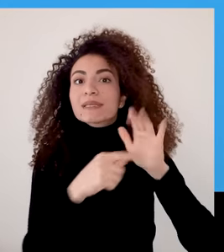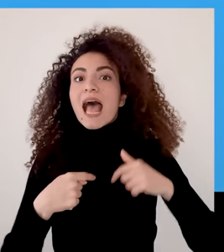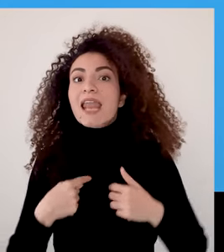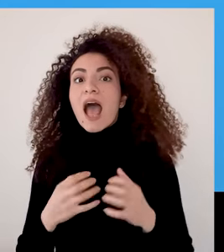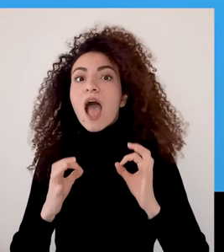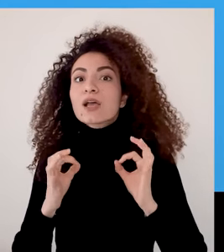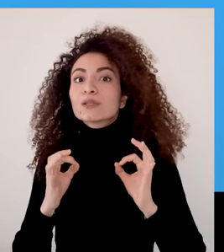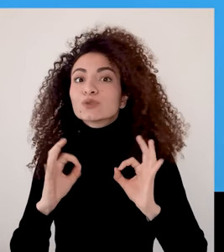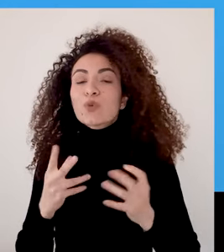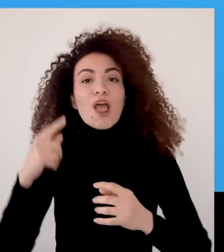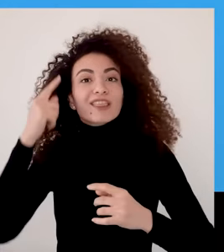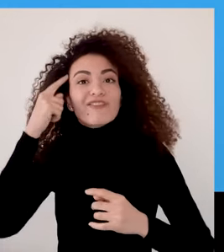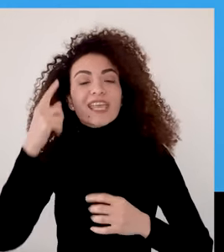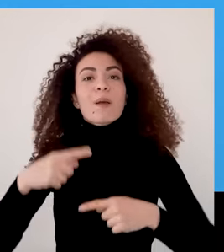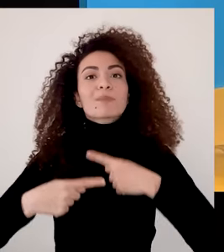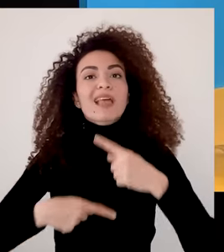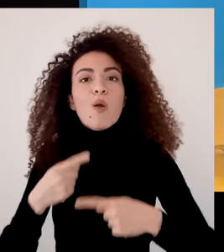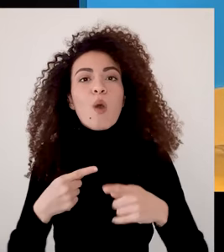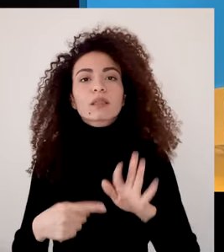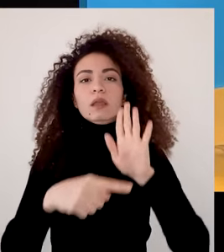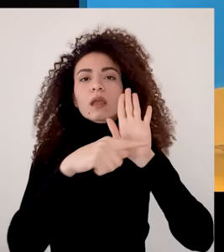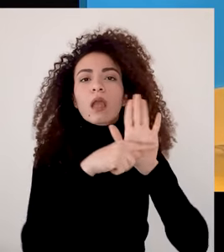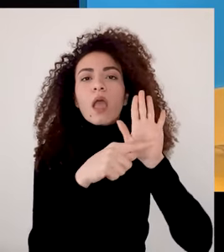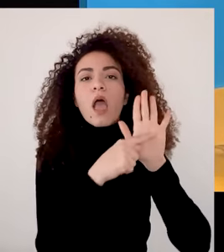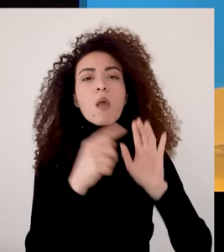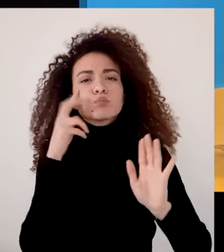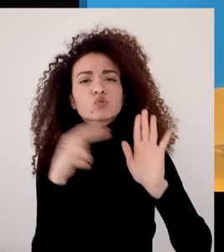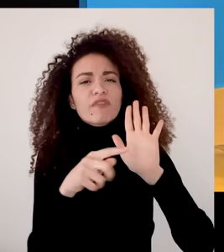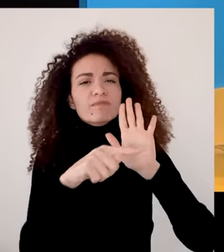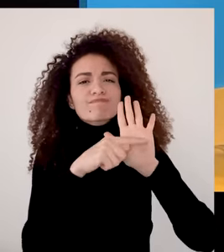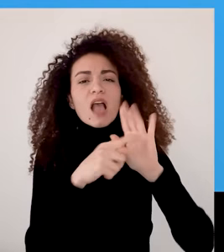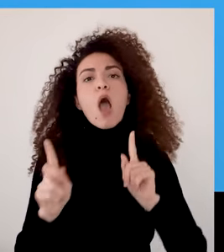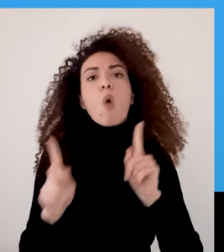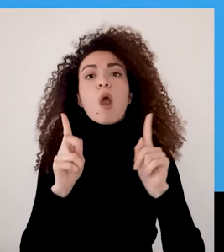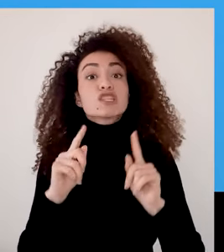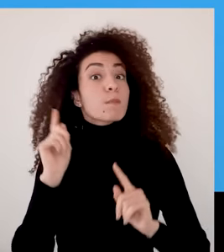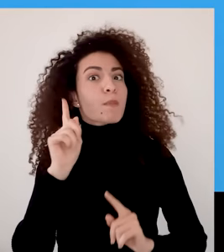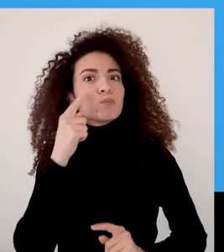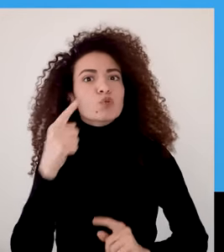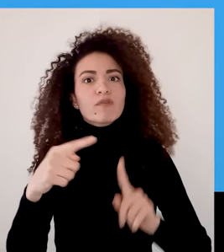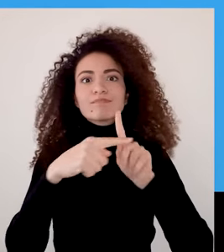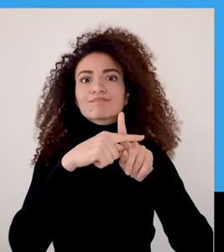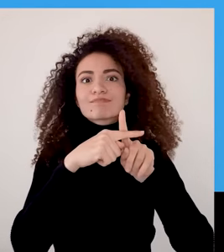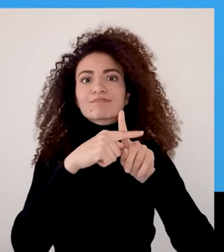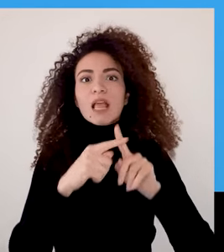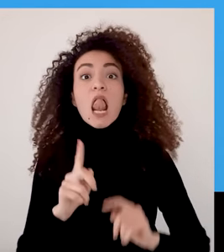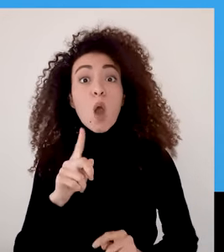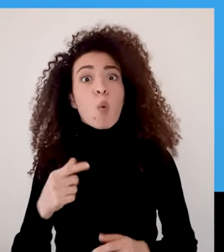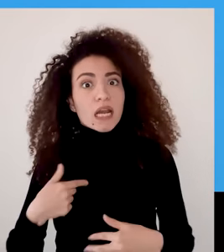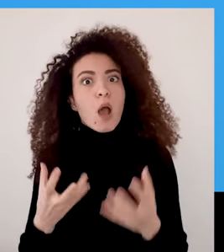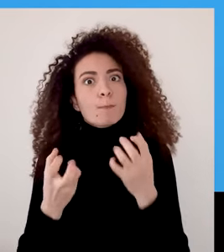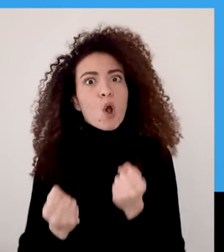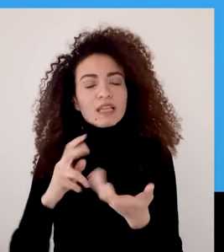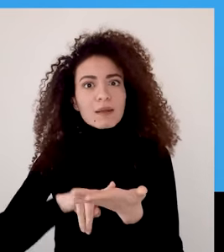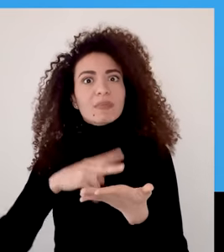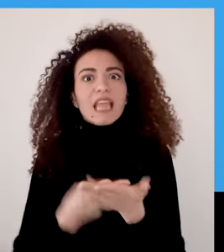وبالتالي صار دماغنا وطريقة تفكيرنا منحاز لملاحظة الأمور السلبية فقط وغض النظر عن إمكانية إحداث تغيير